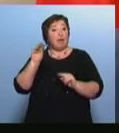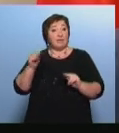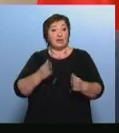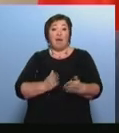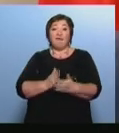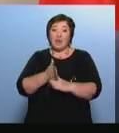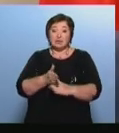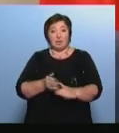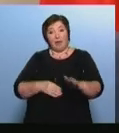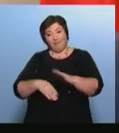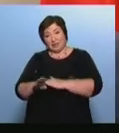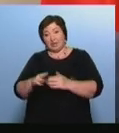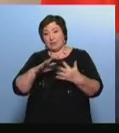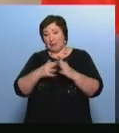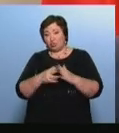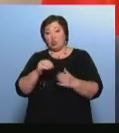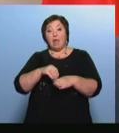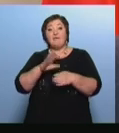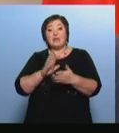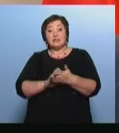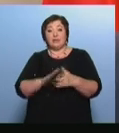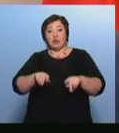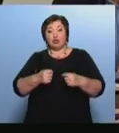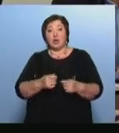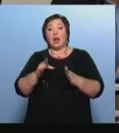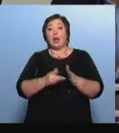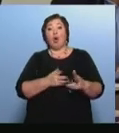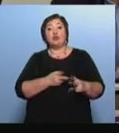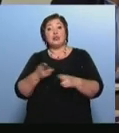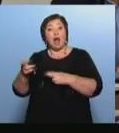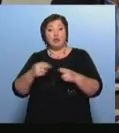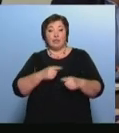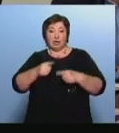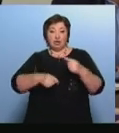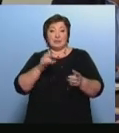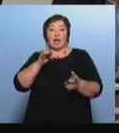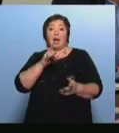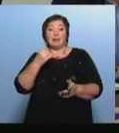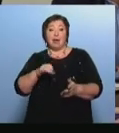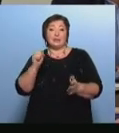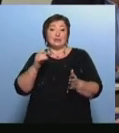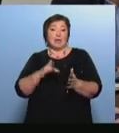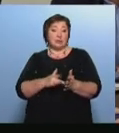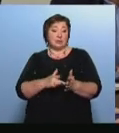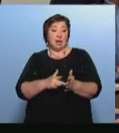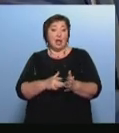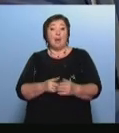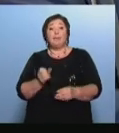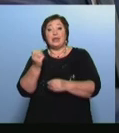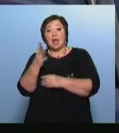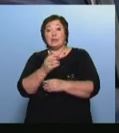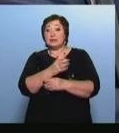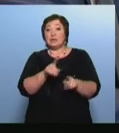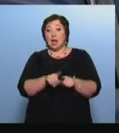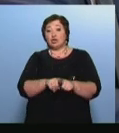поселок Чтобы фиксировать нарушения так называемых гастролеров, проезжающих через райцентр По 15 дополнительных камер установят